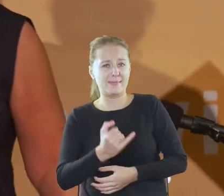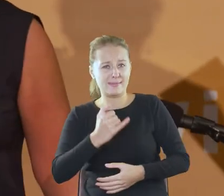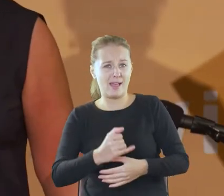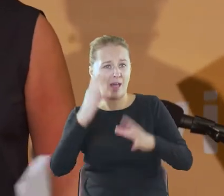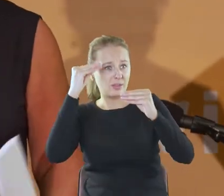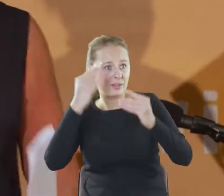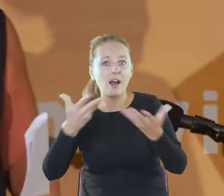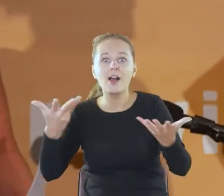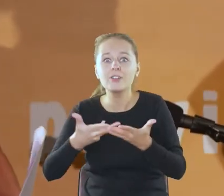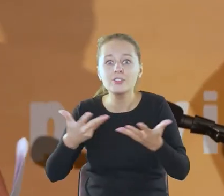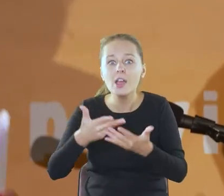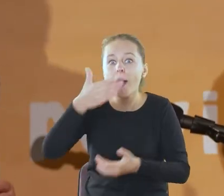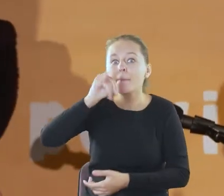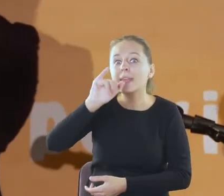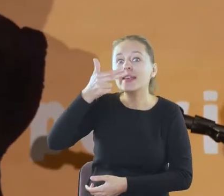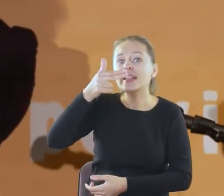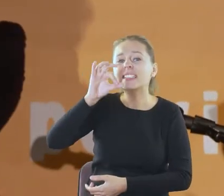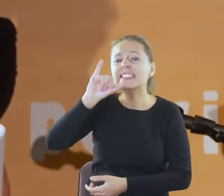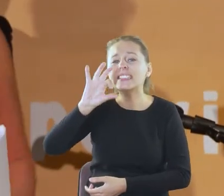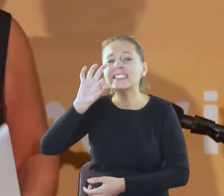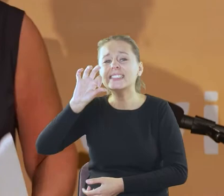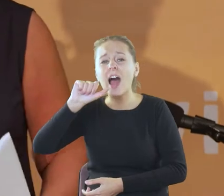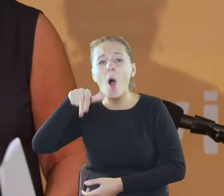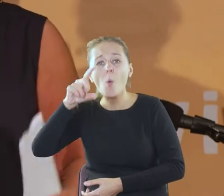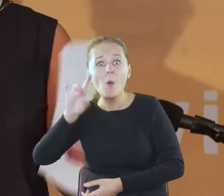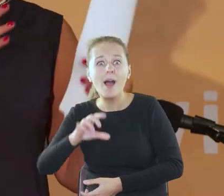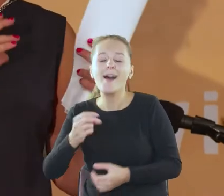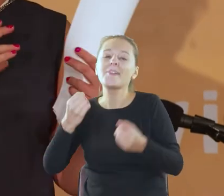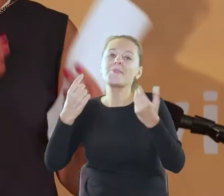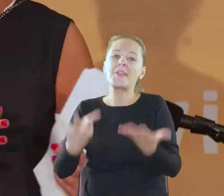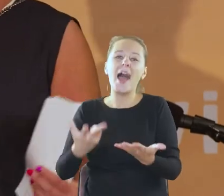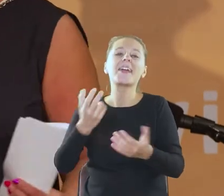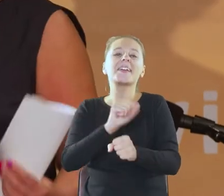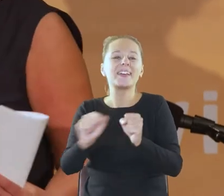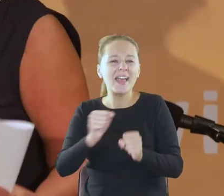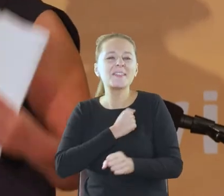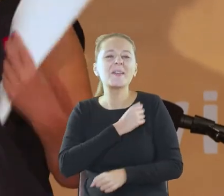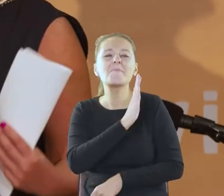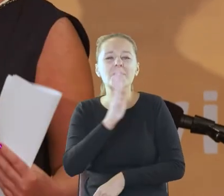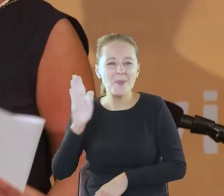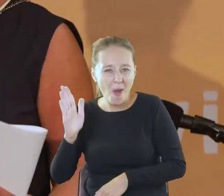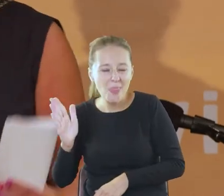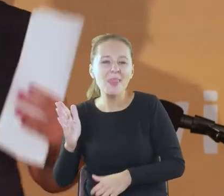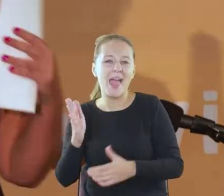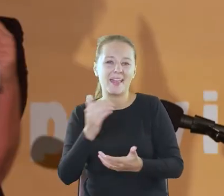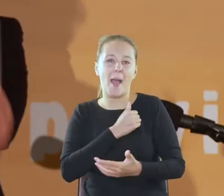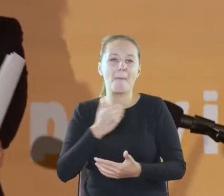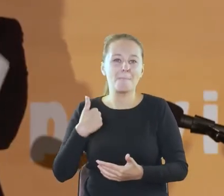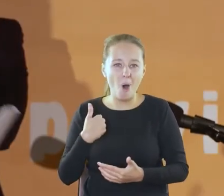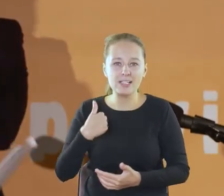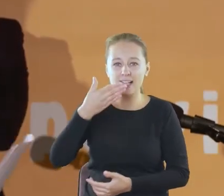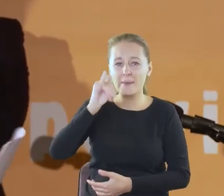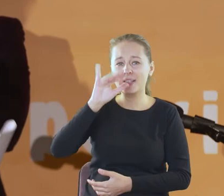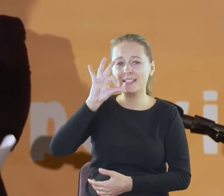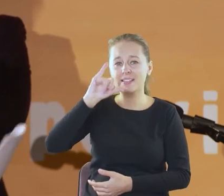W Missisadze. Missisadze. Aha, no tak. Jest Biblioteka Polska w imieniu księdza Bonka w Missisadze, która od